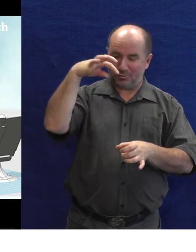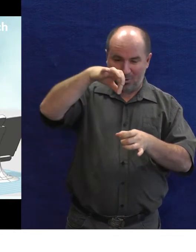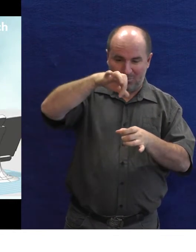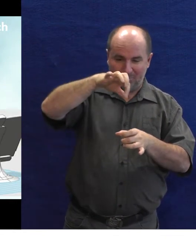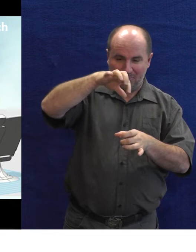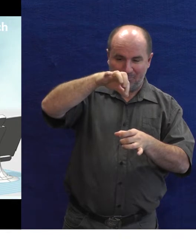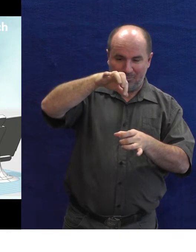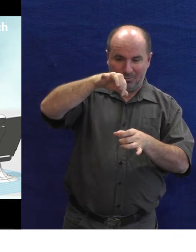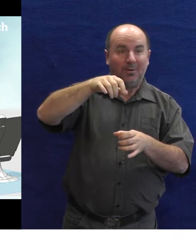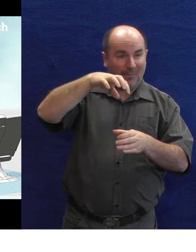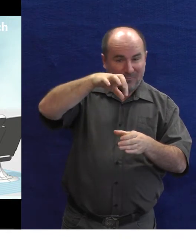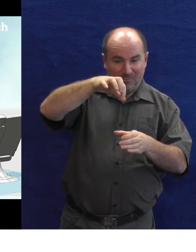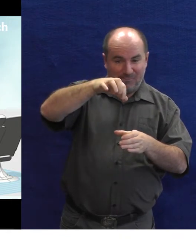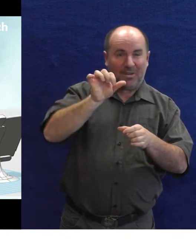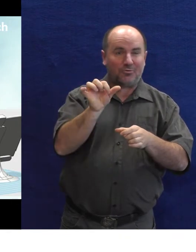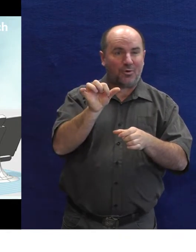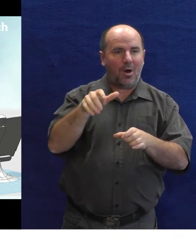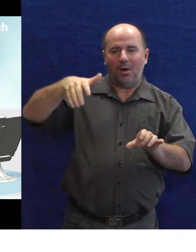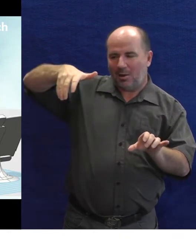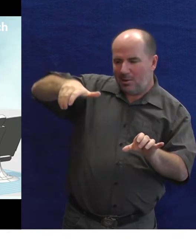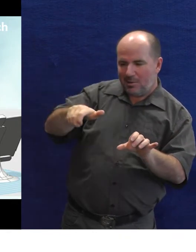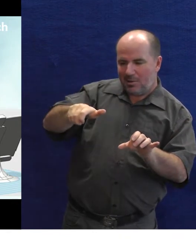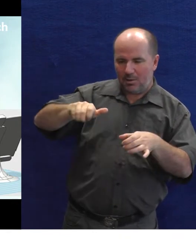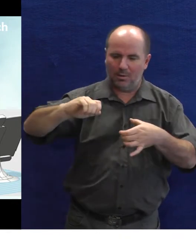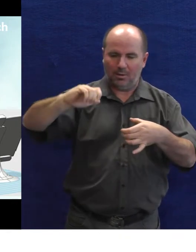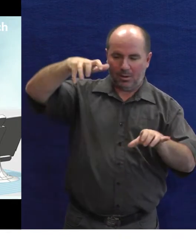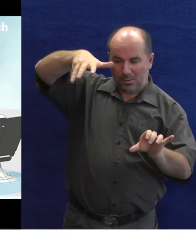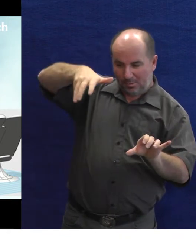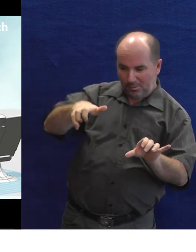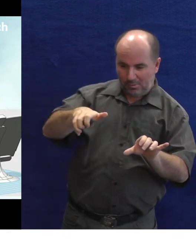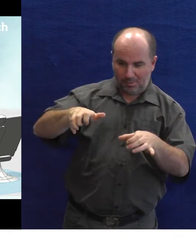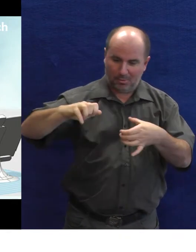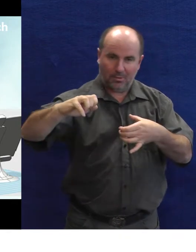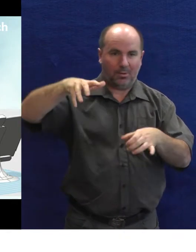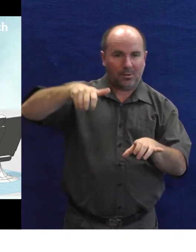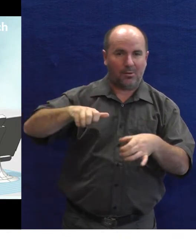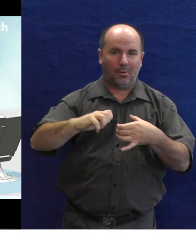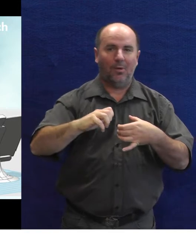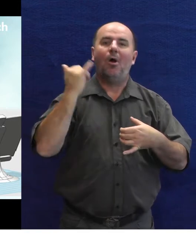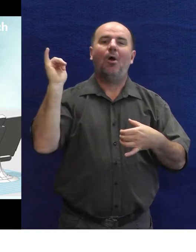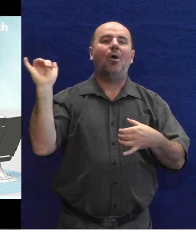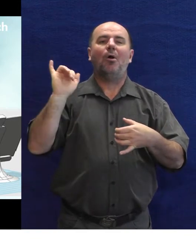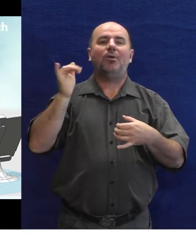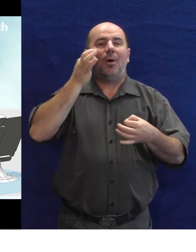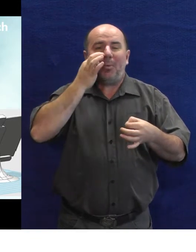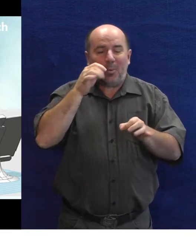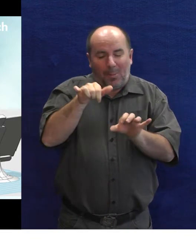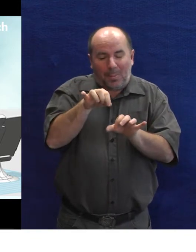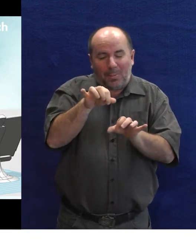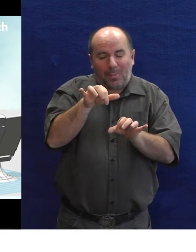pomocí vlastně takovéhohle otvíráčku otevře pedláhev. Takže to byla taková testovací otázka a já v podstatě